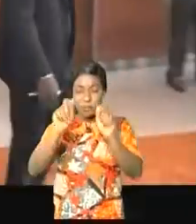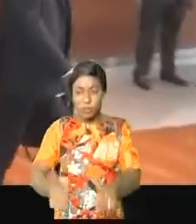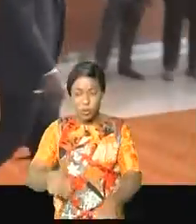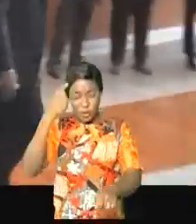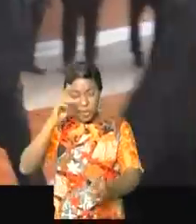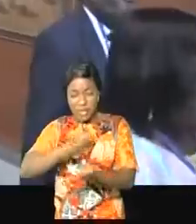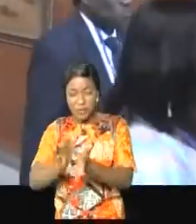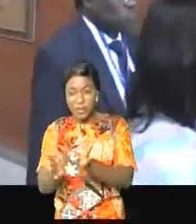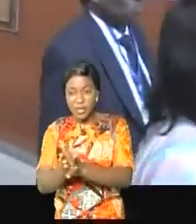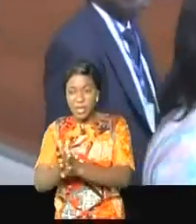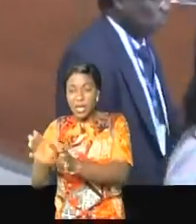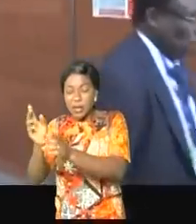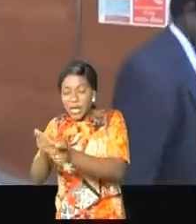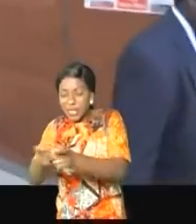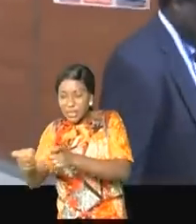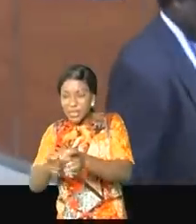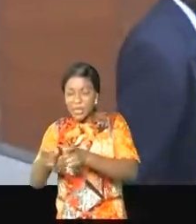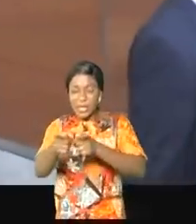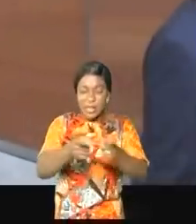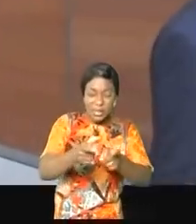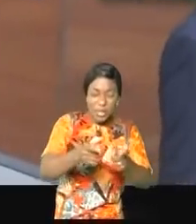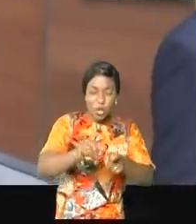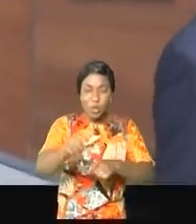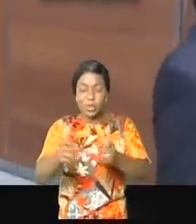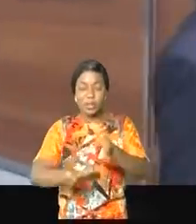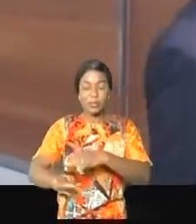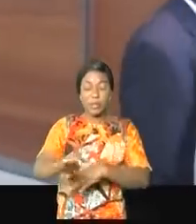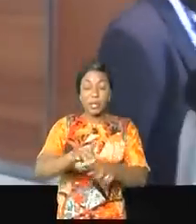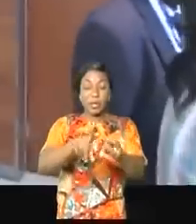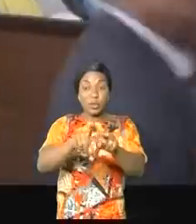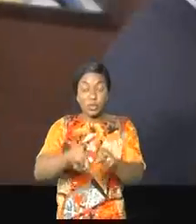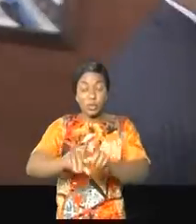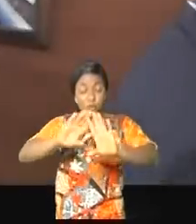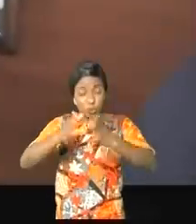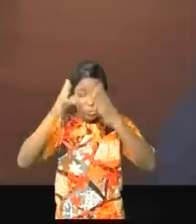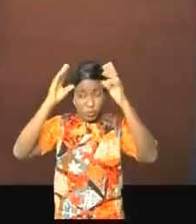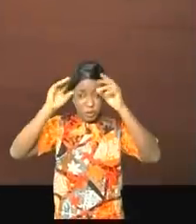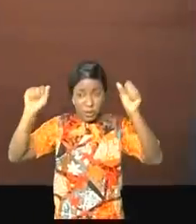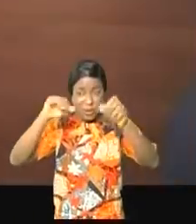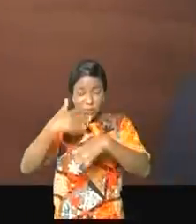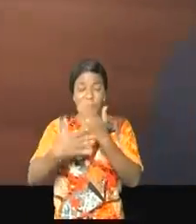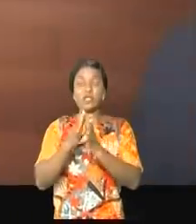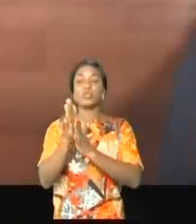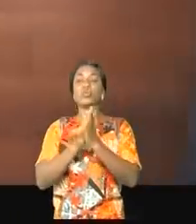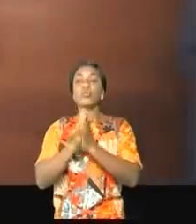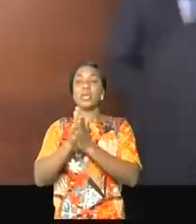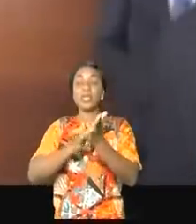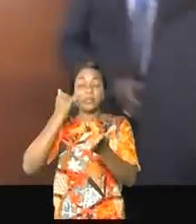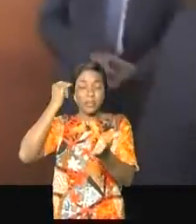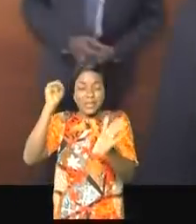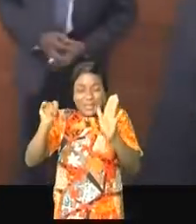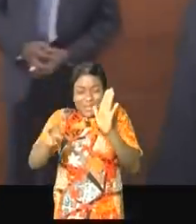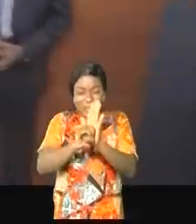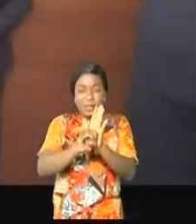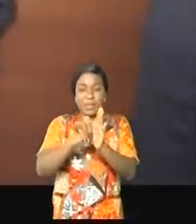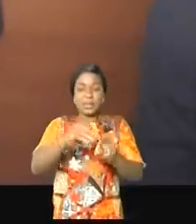'interlocuteur et parfois même comme la cheville ouvrière. En réalité, tout président en exercice souhaite imprimer une marque personnelle